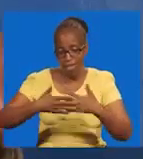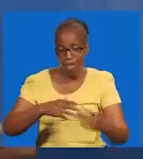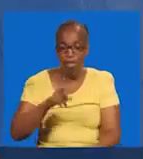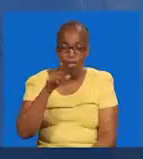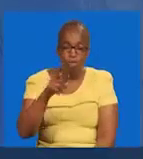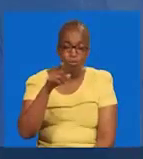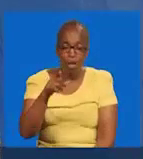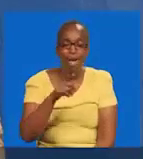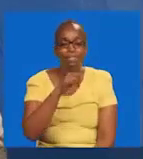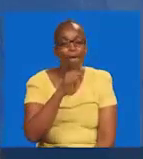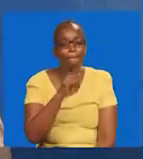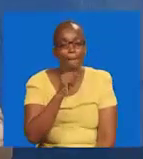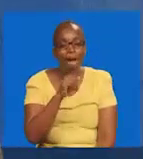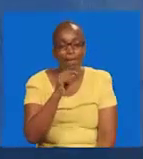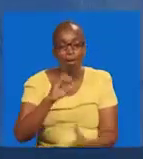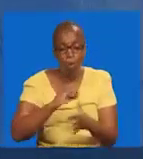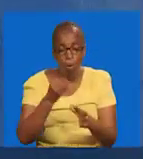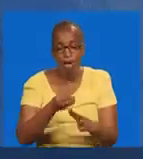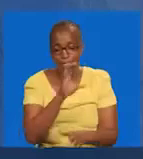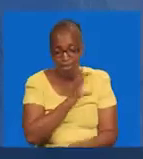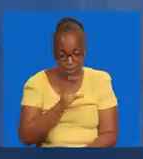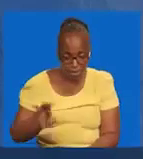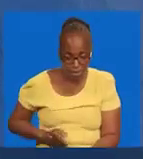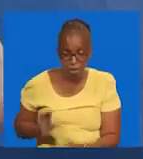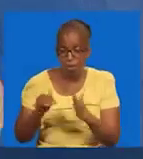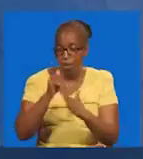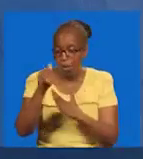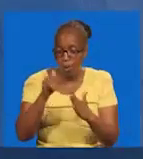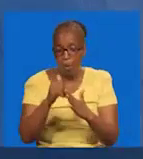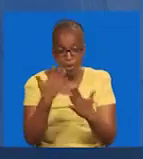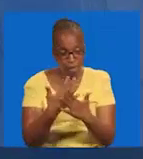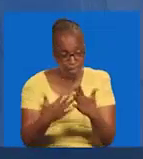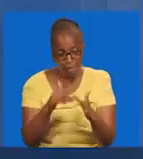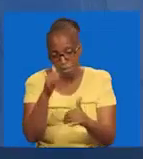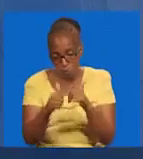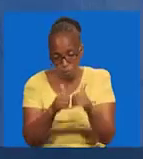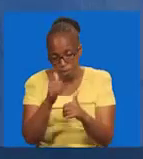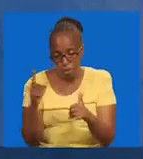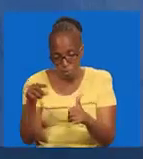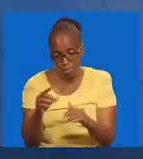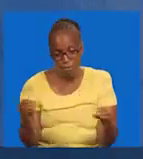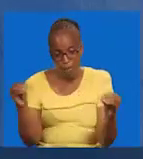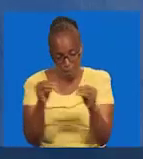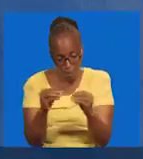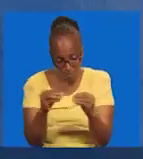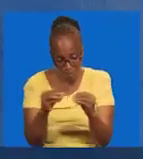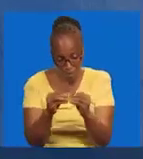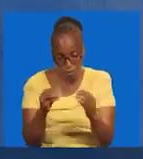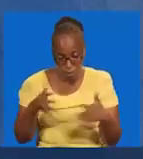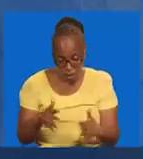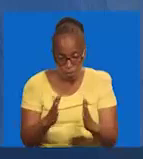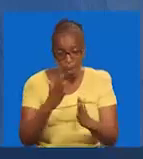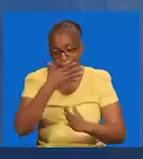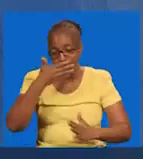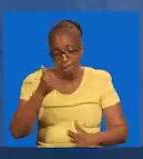Wewe mwanadamu. Mukristo mwenzangu. Jale mambu ambayo unakumbana naayo wakati kama